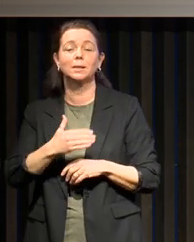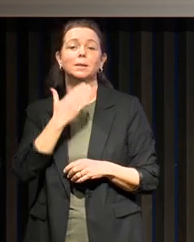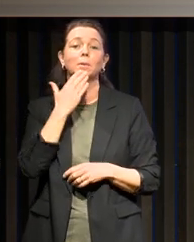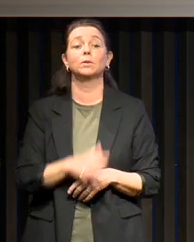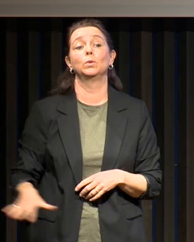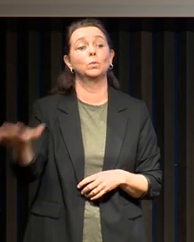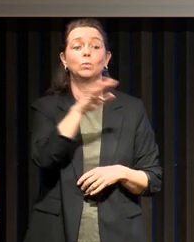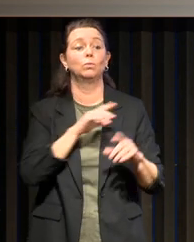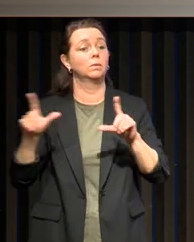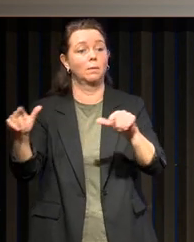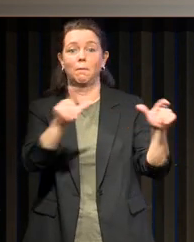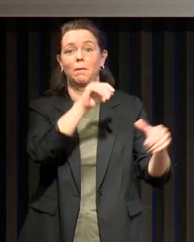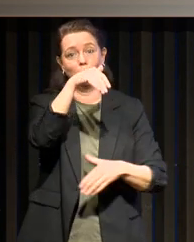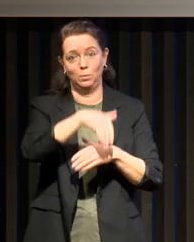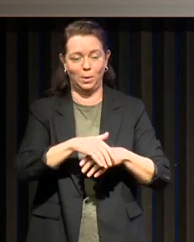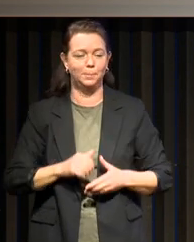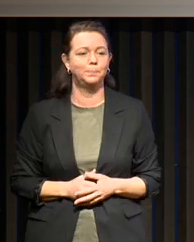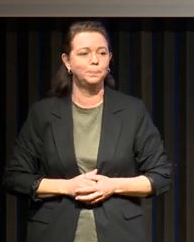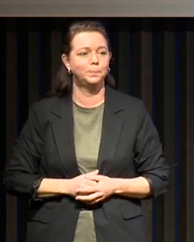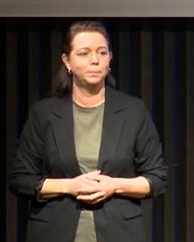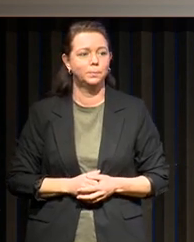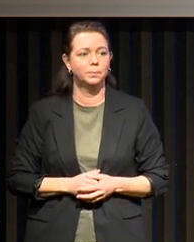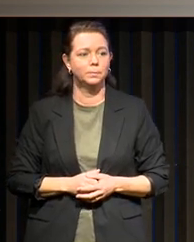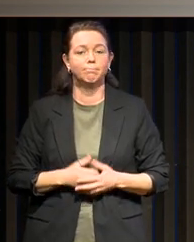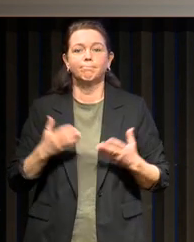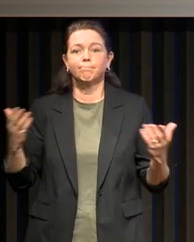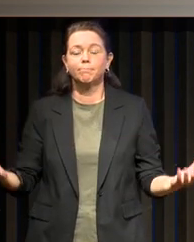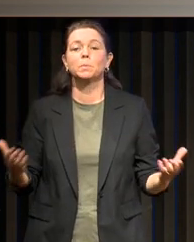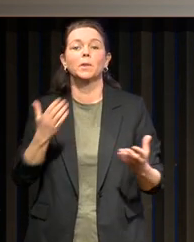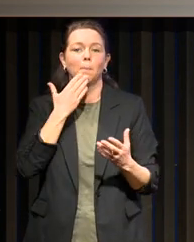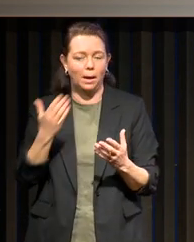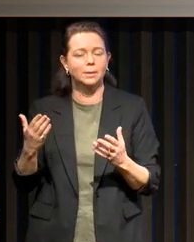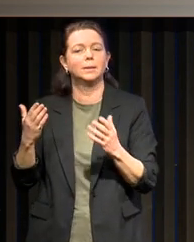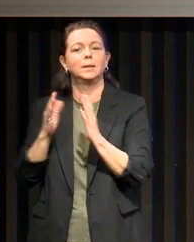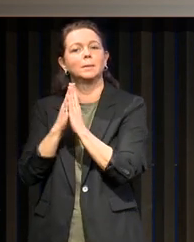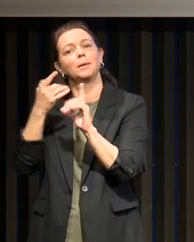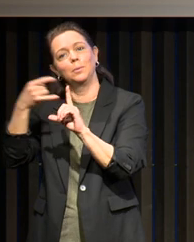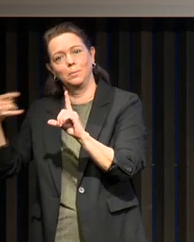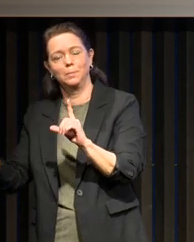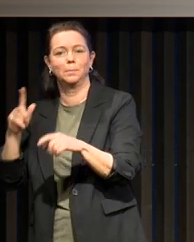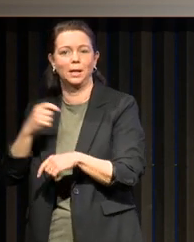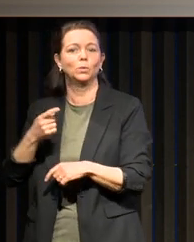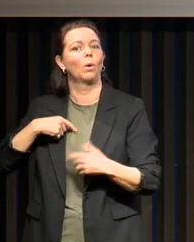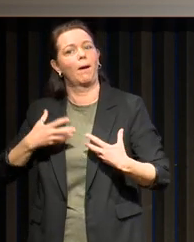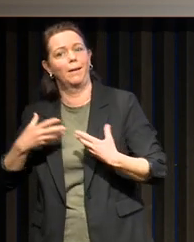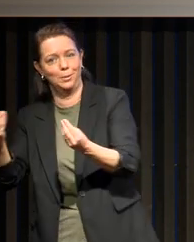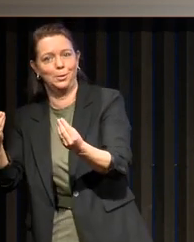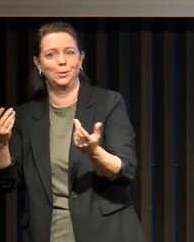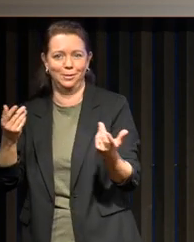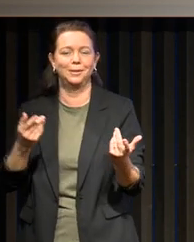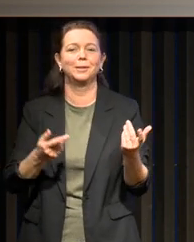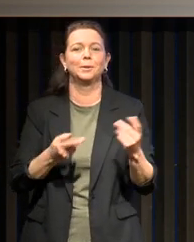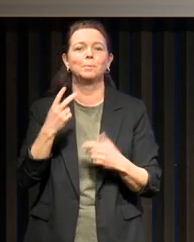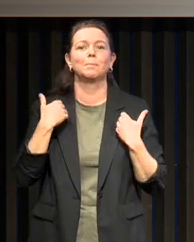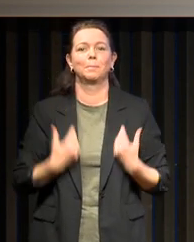et tous d'être ici ce soir. Donc je remercie la librairie MOLA bien sûr de nous accueillir et en particulier